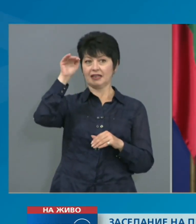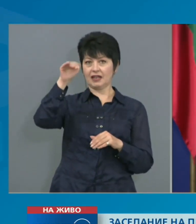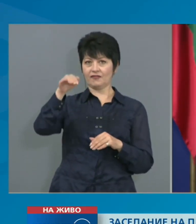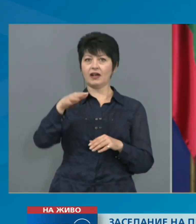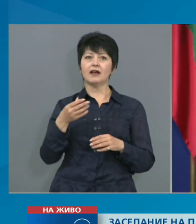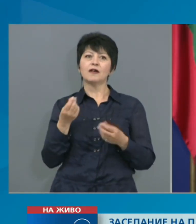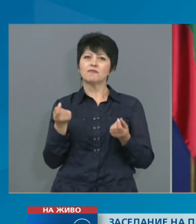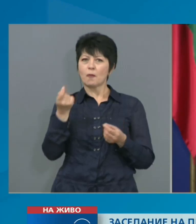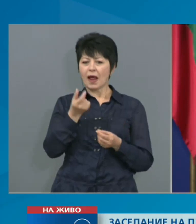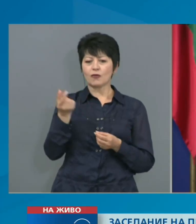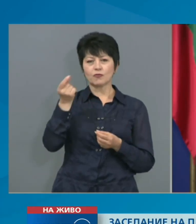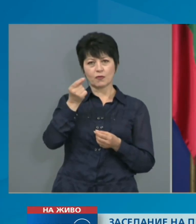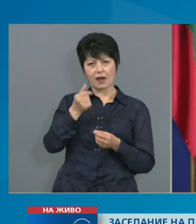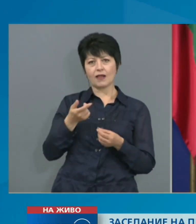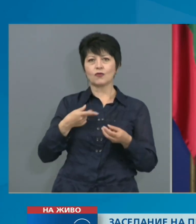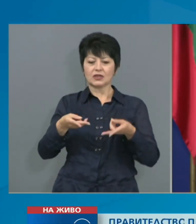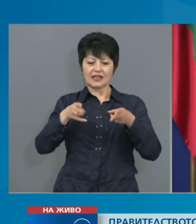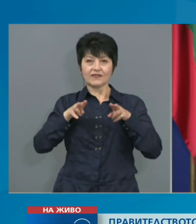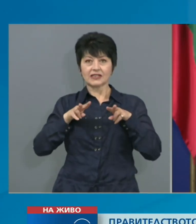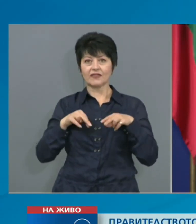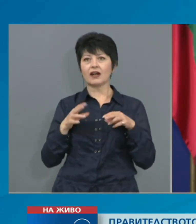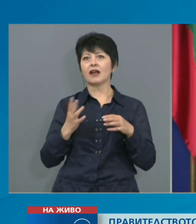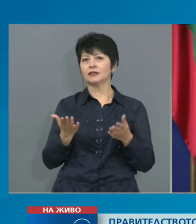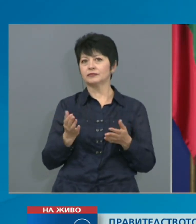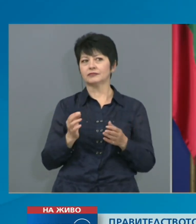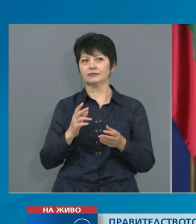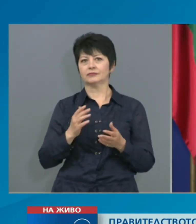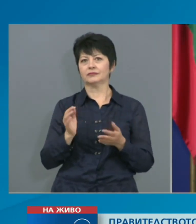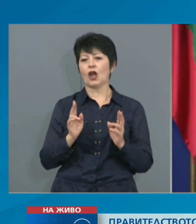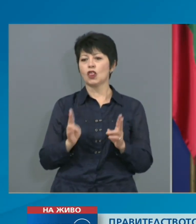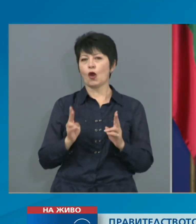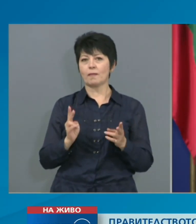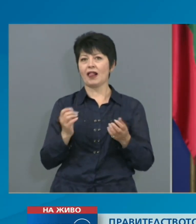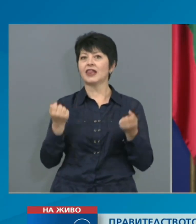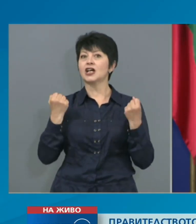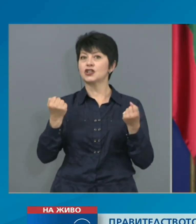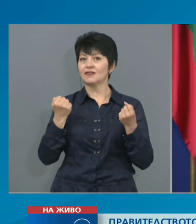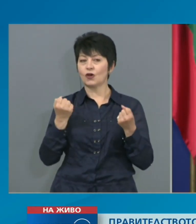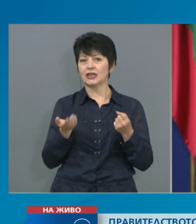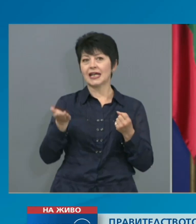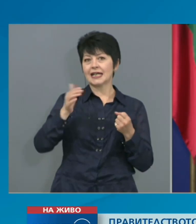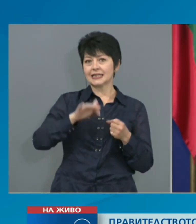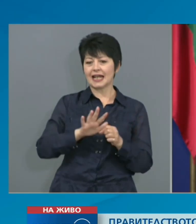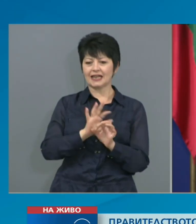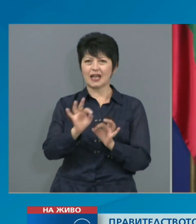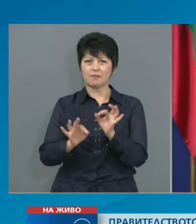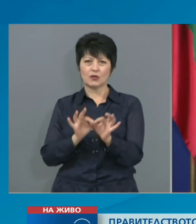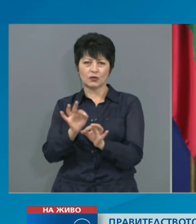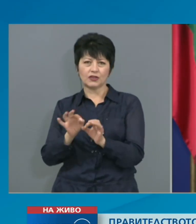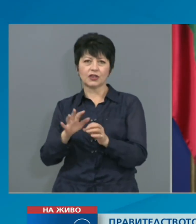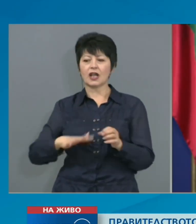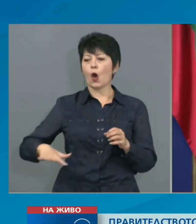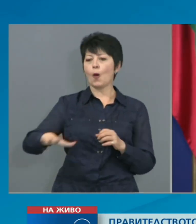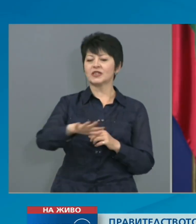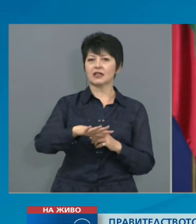възстановяване на социално-економическия живот след пандемичната обстановка. Бързо да дам думата